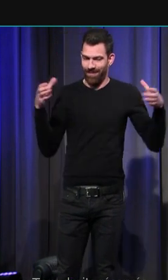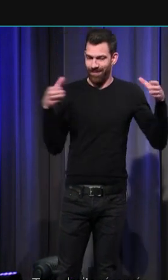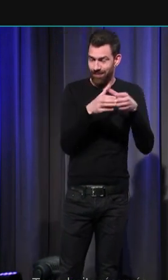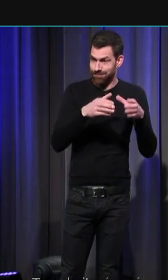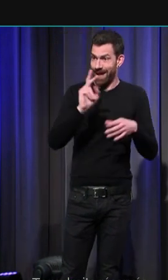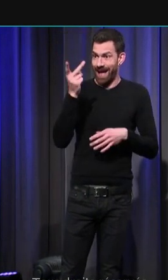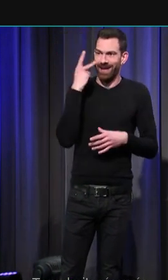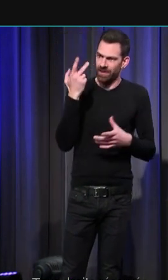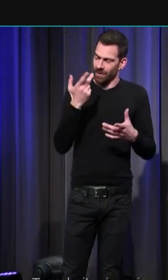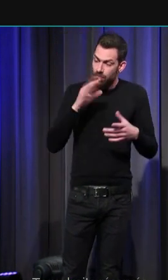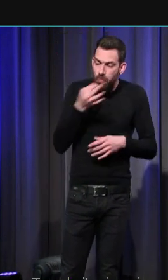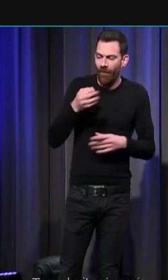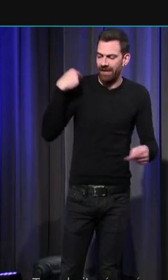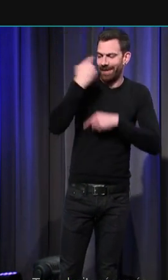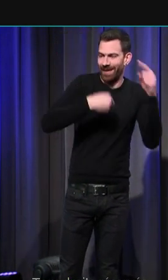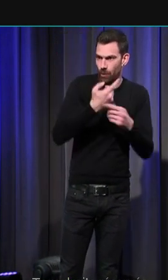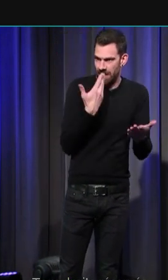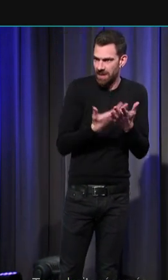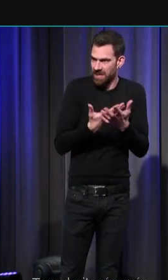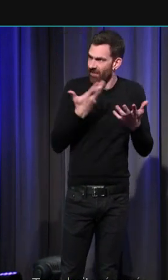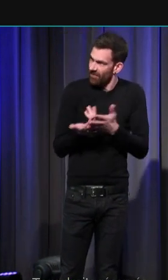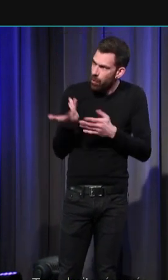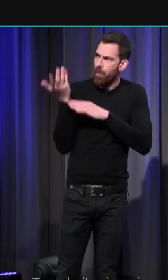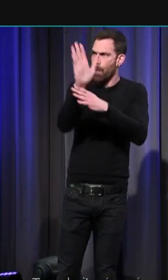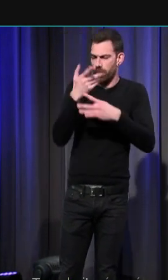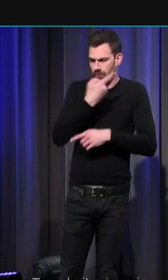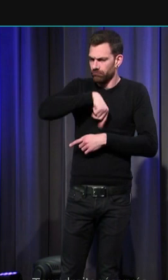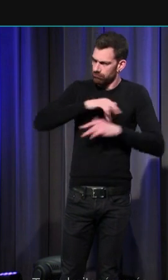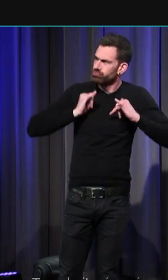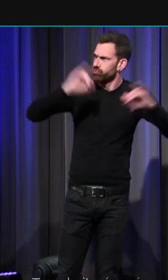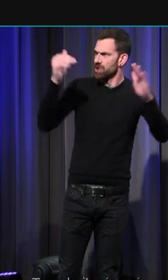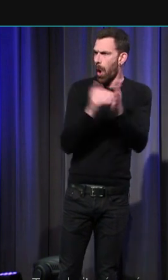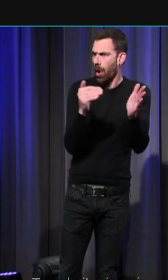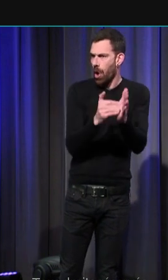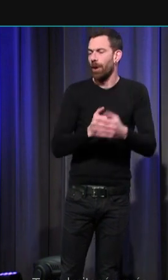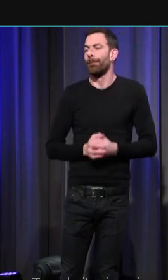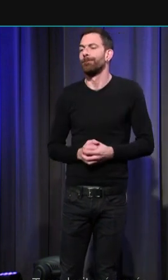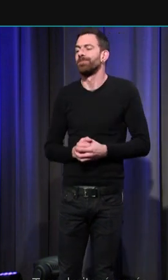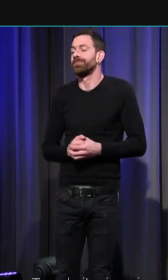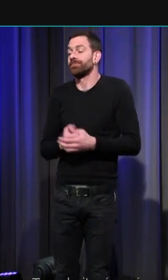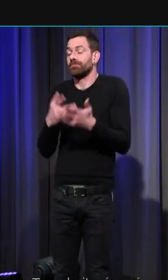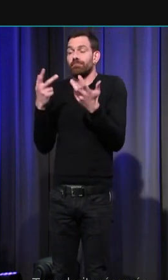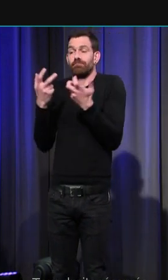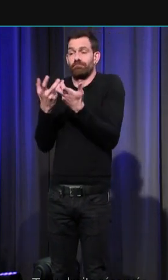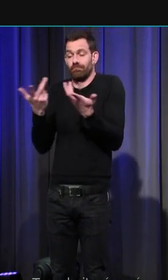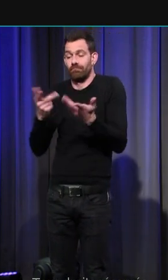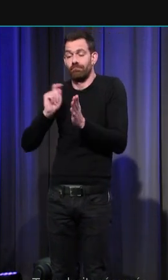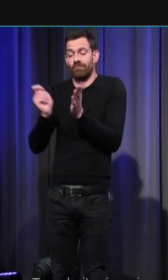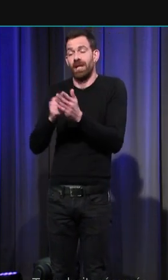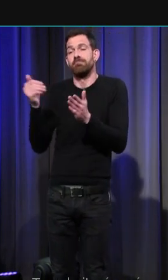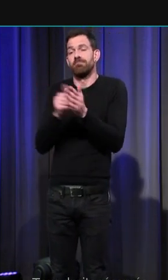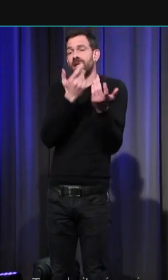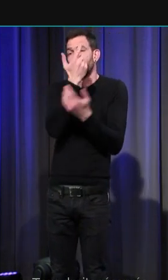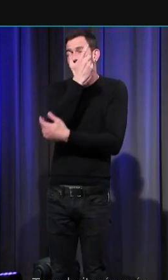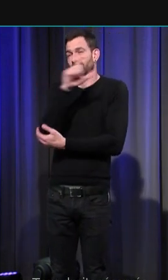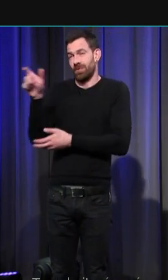émotionnelle ritualisée pour affirmer leur puissance ainsi un exemple précis en 1288 nous